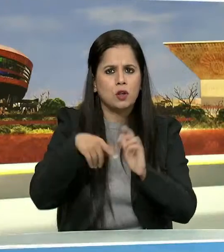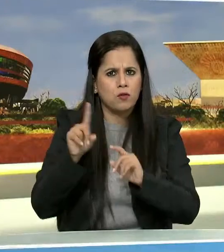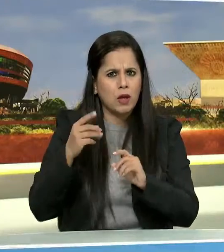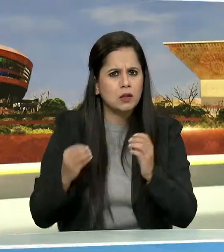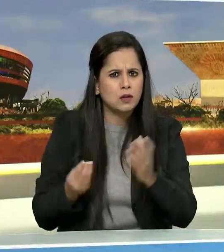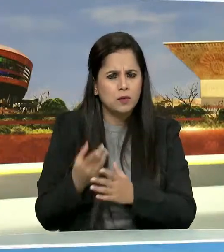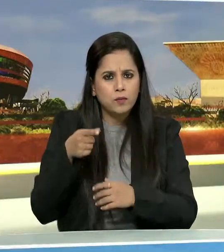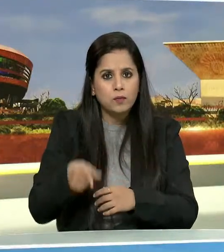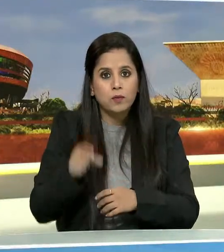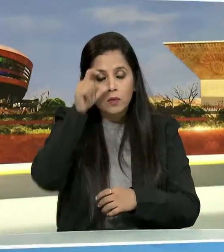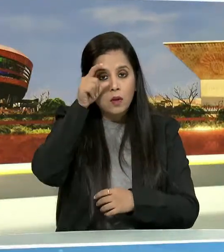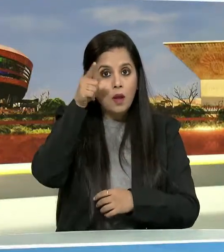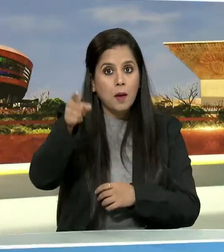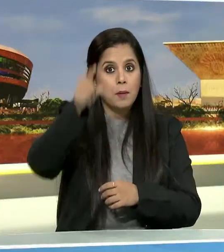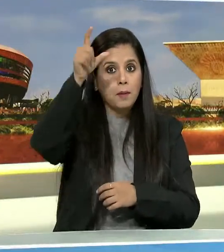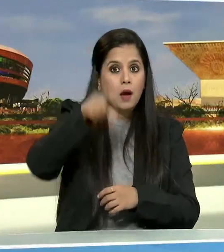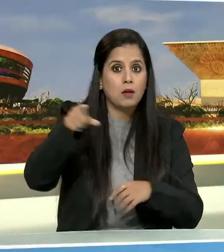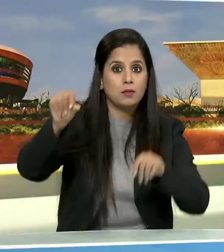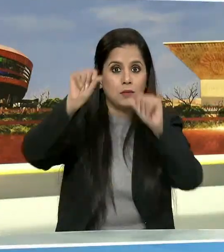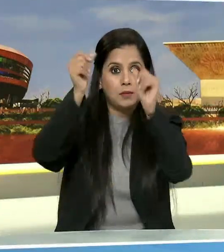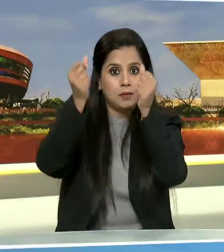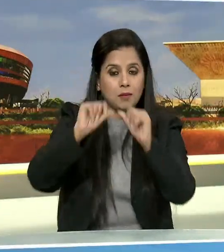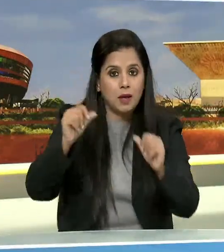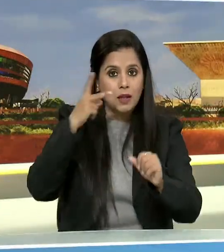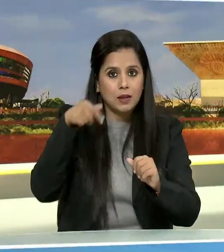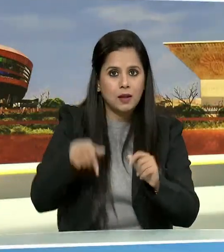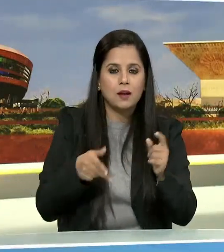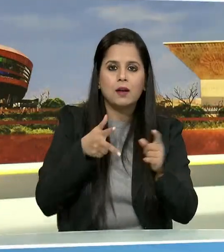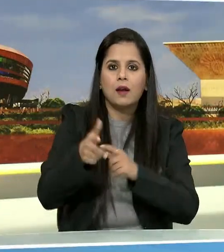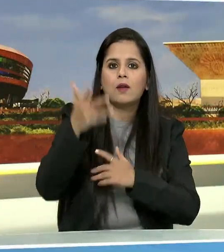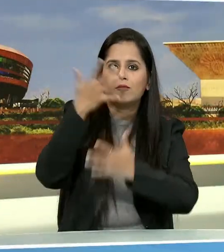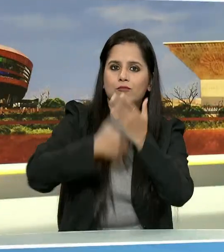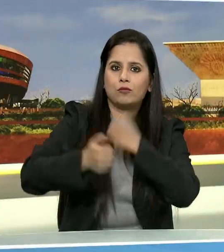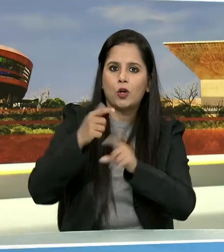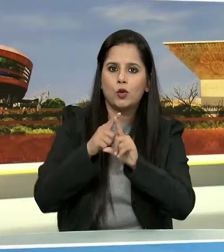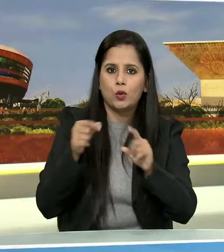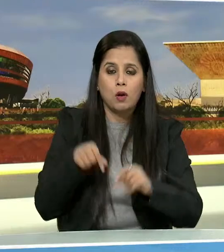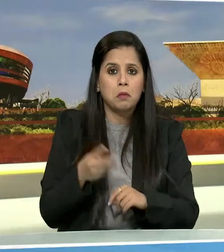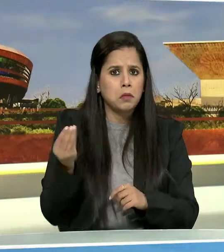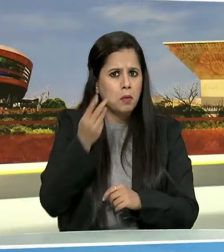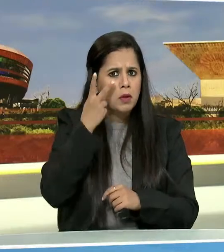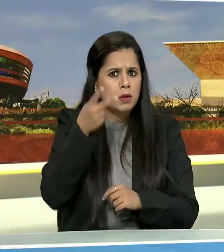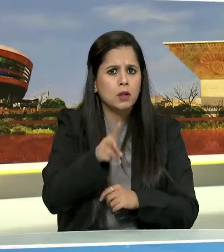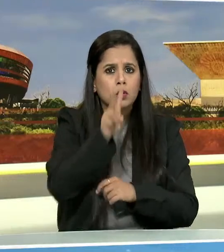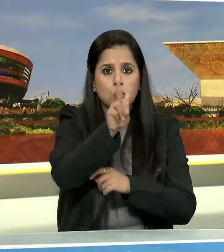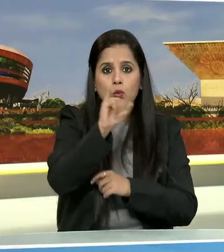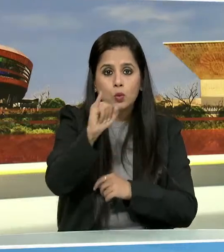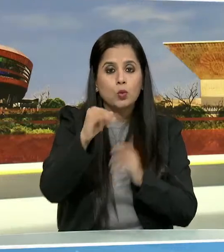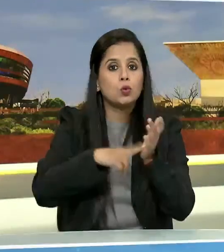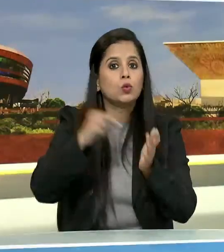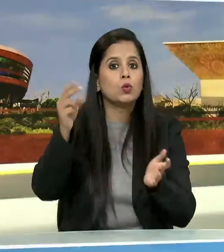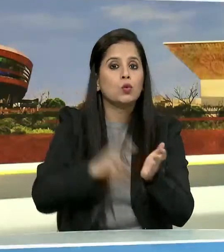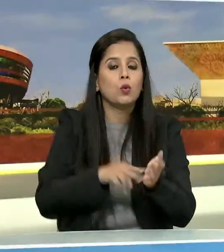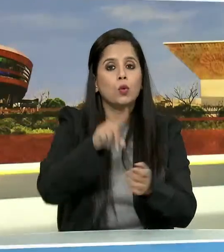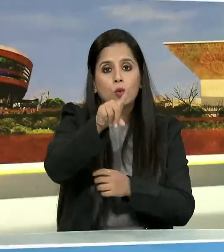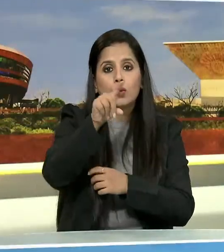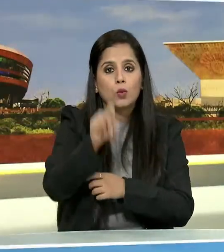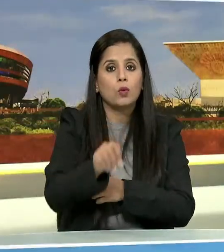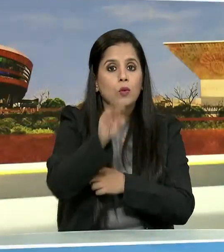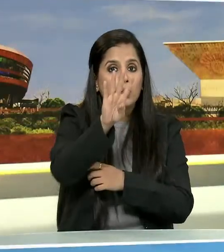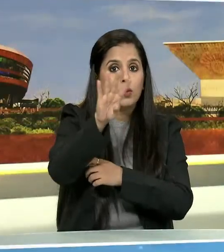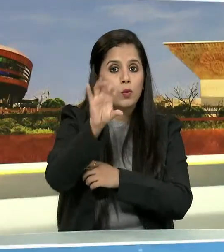विदिवेट्ता डॉक्टर अंबेटकर की प्रतिमा का अनावरन हुआ गोरतलब है कि 26 नवंबर 1949